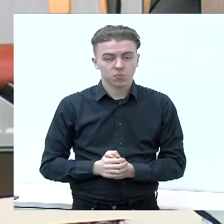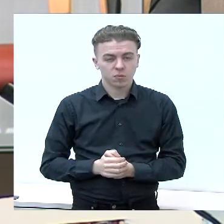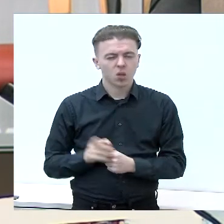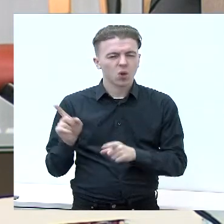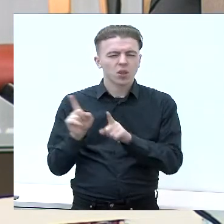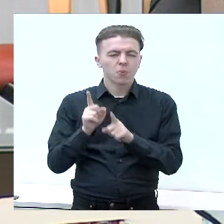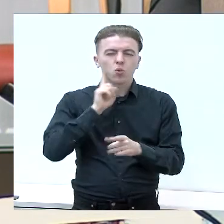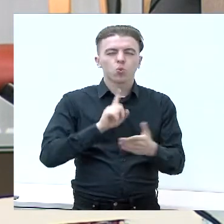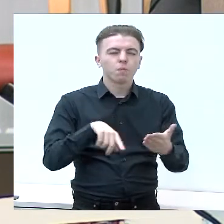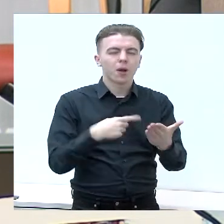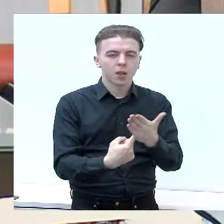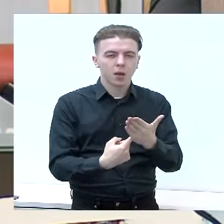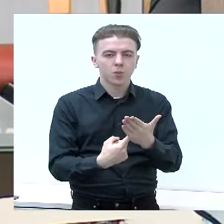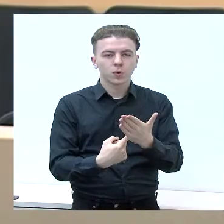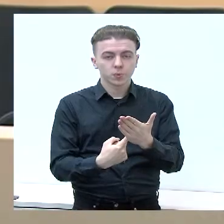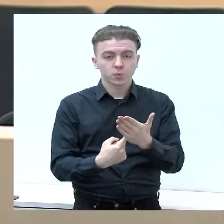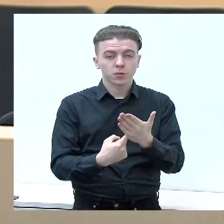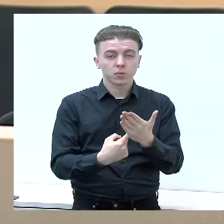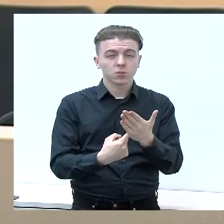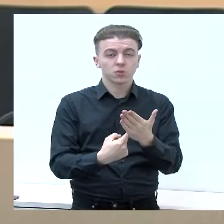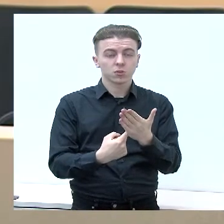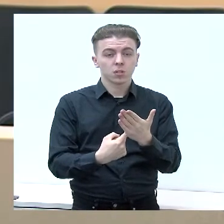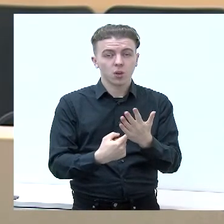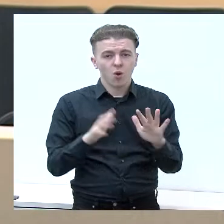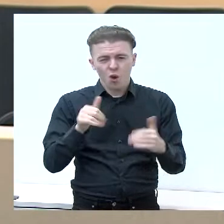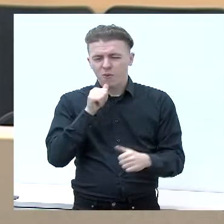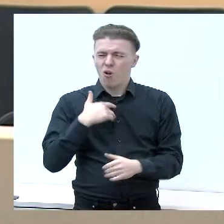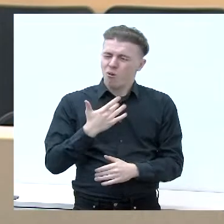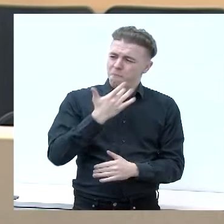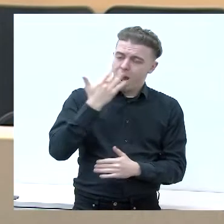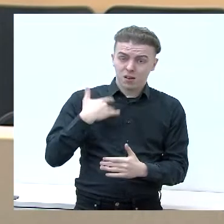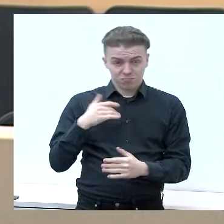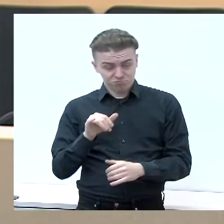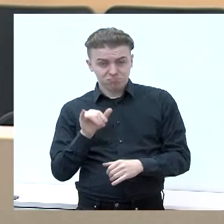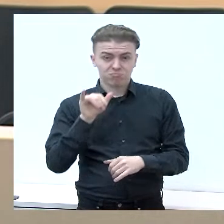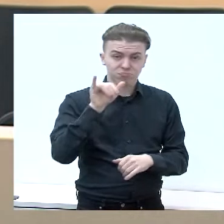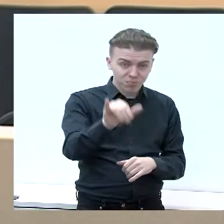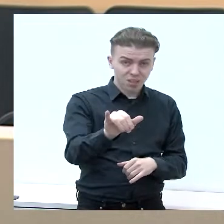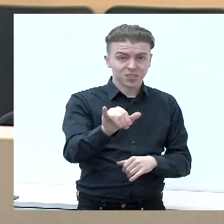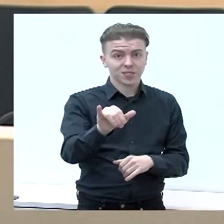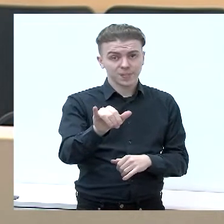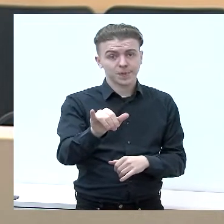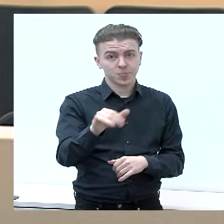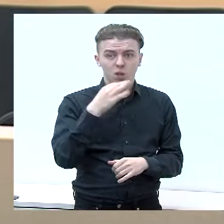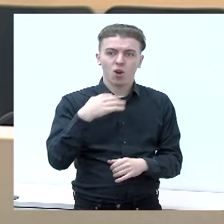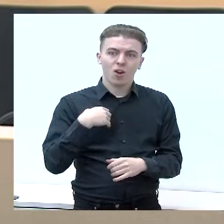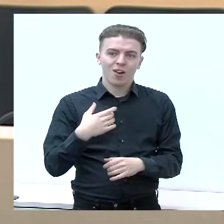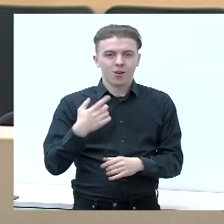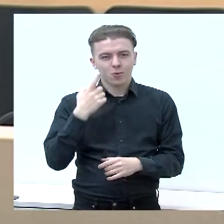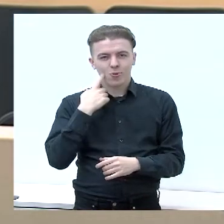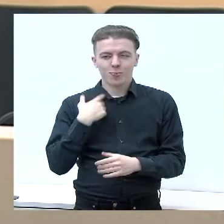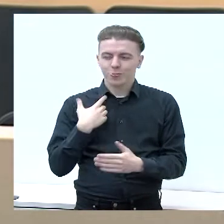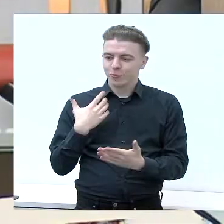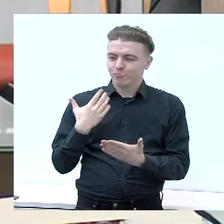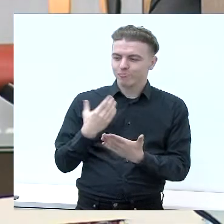paklausti, jeigu, sakysim, ateit už vienos partijos, sakytų, kad noriu, kokią marčią ar žentą